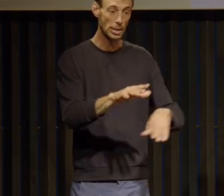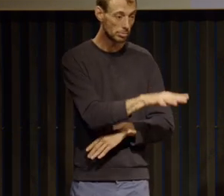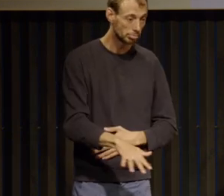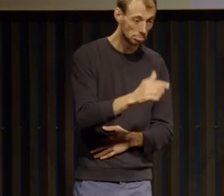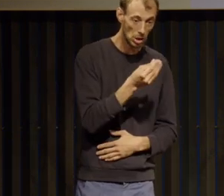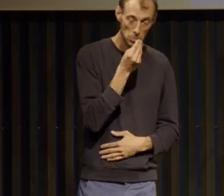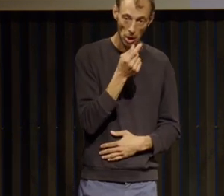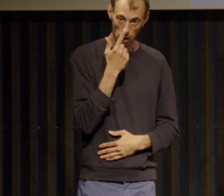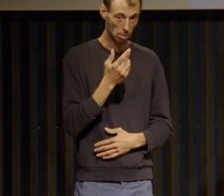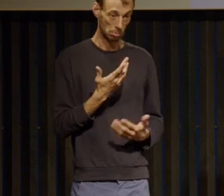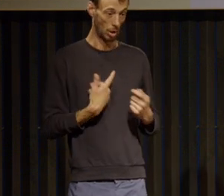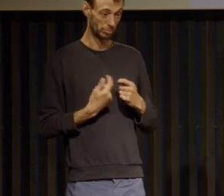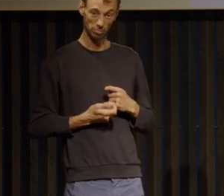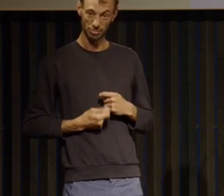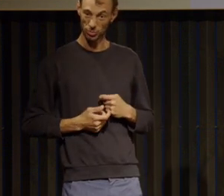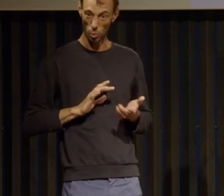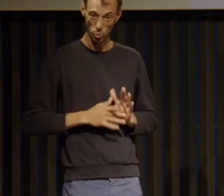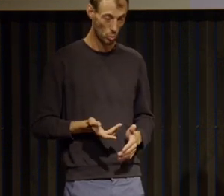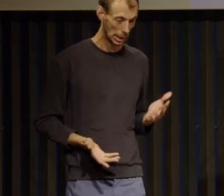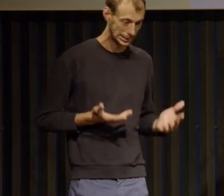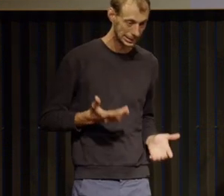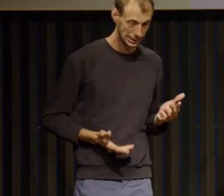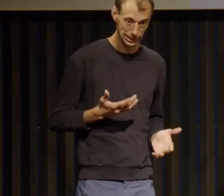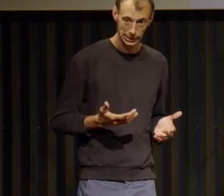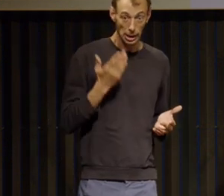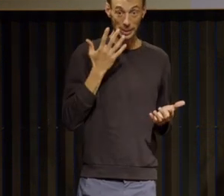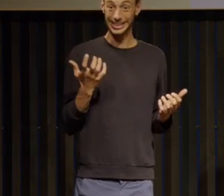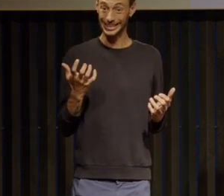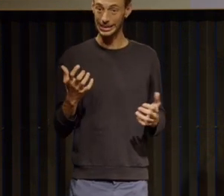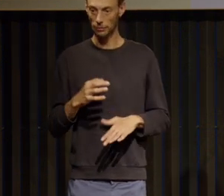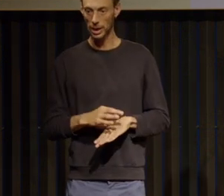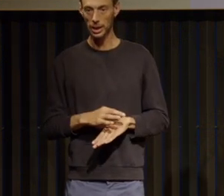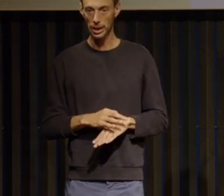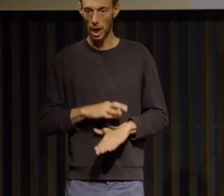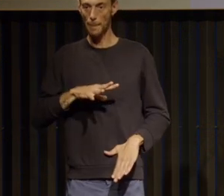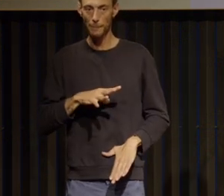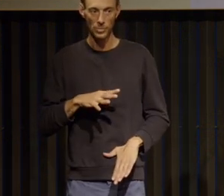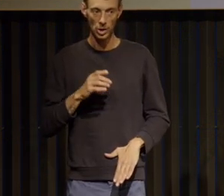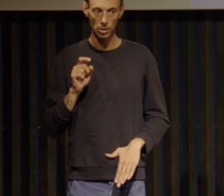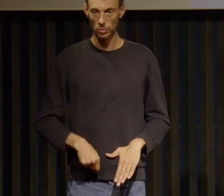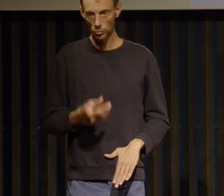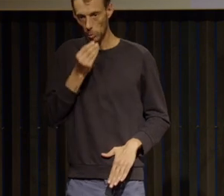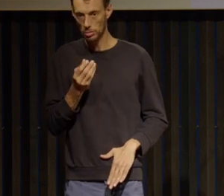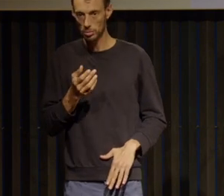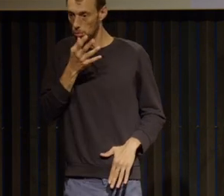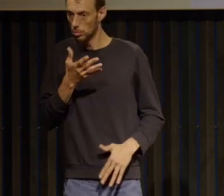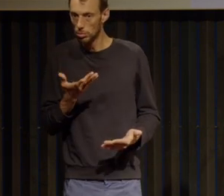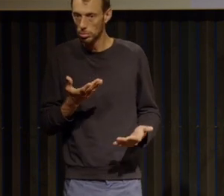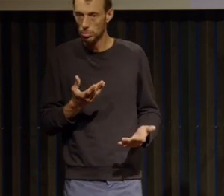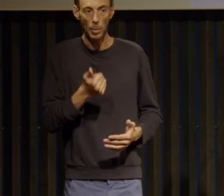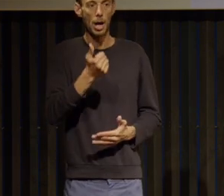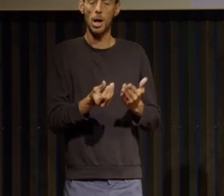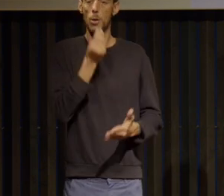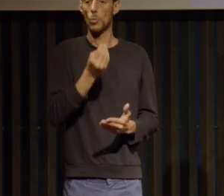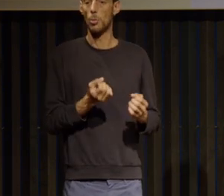et dans un processus de guérison c'est pas possible en fait on peut pas rien manger à un repas les gens qui nous invitent